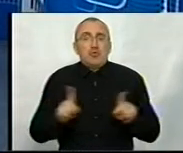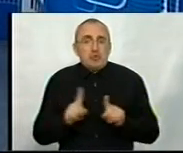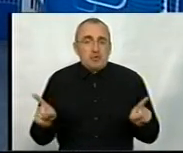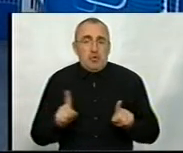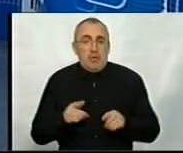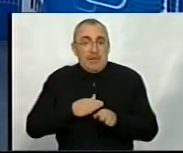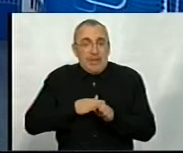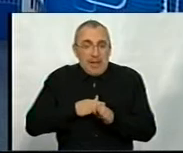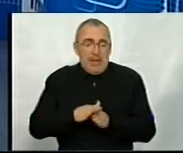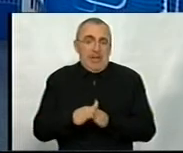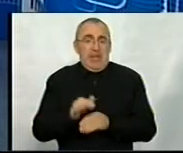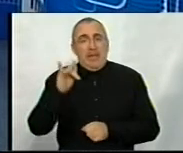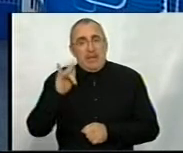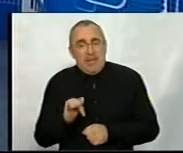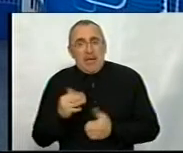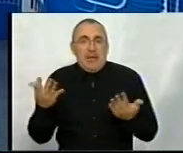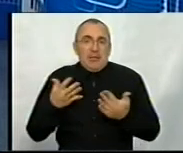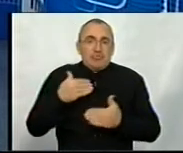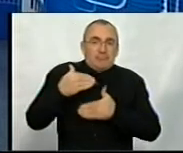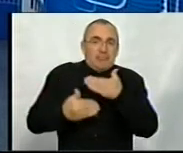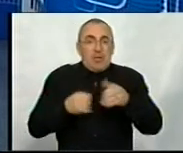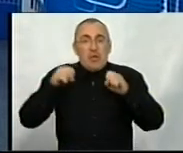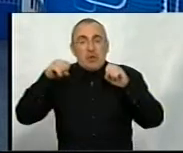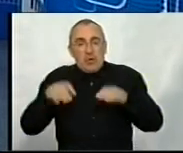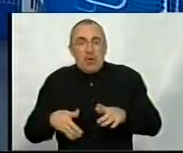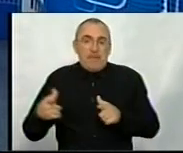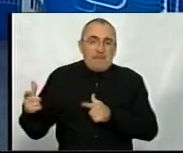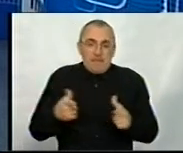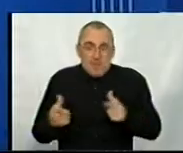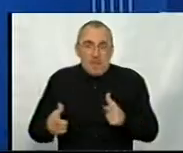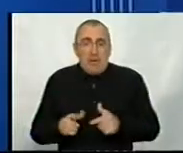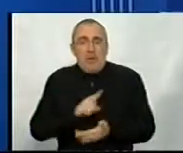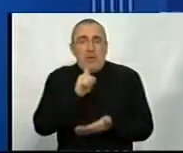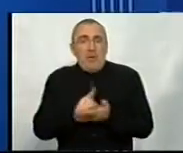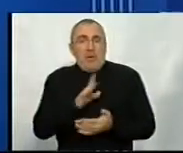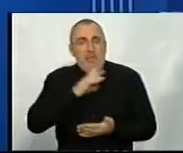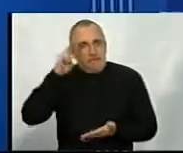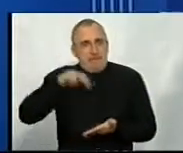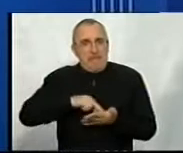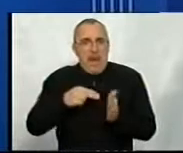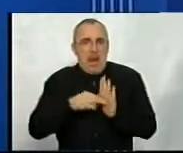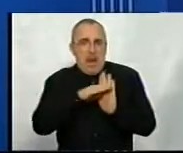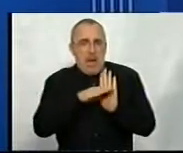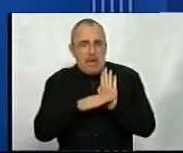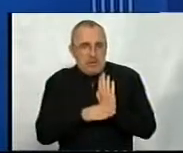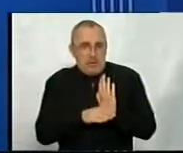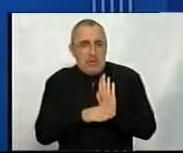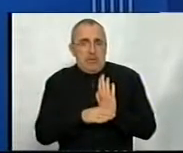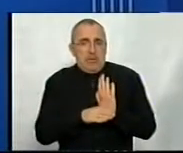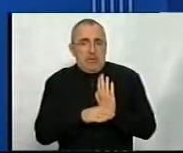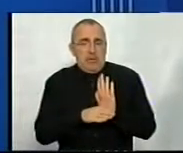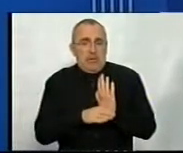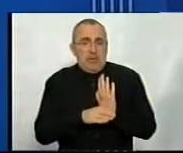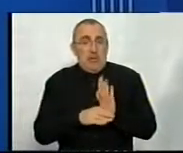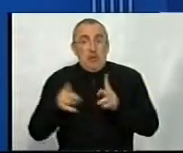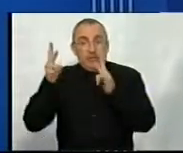реалізувати якісь кроки рішучі, треба підготуватися, повинен бути план. І план, звичайно,